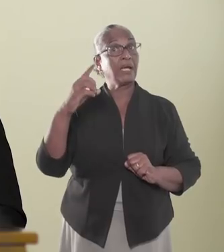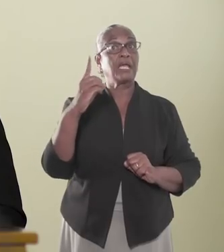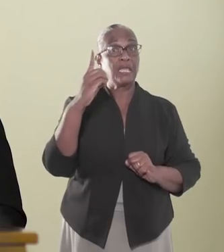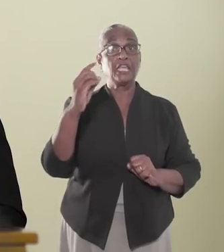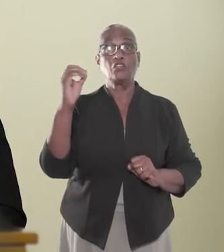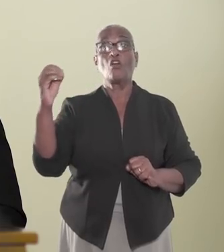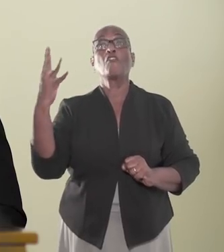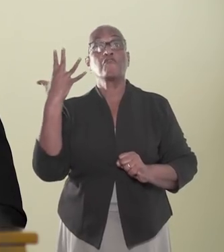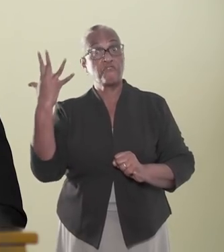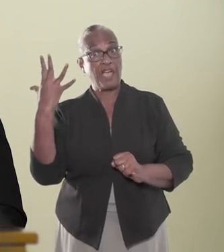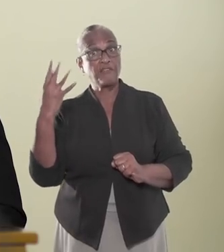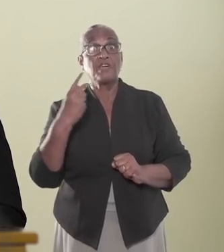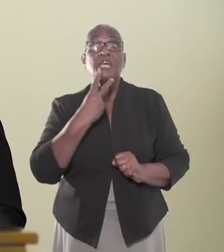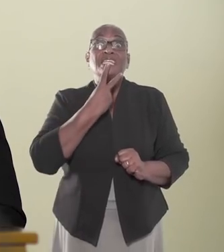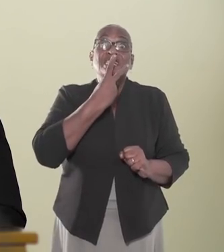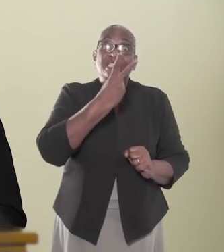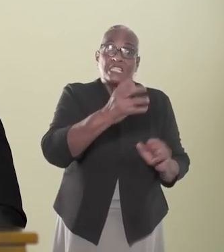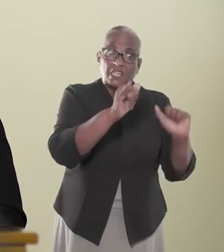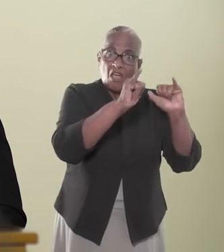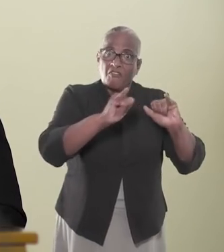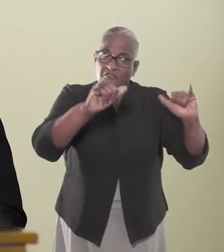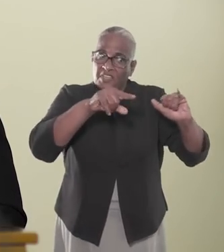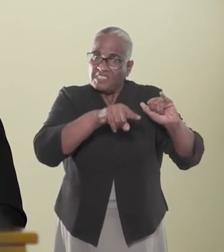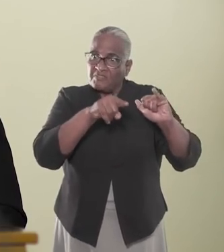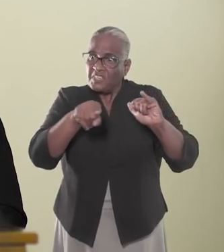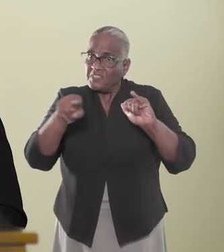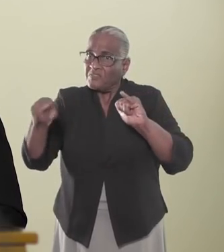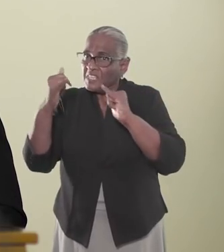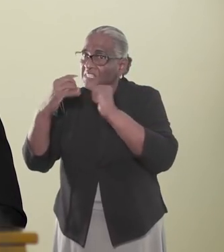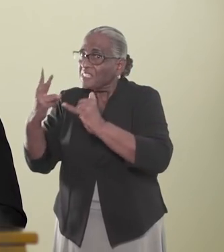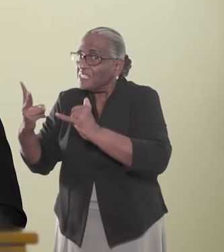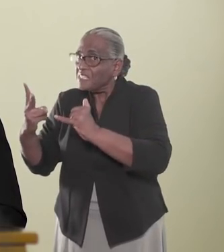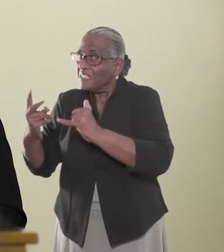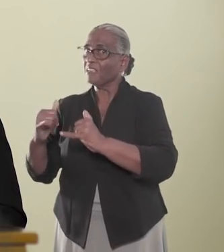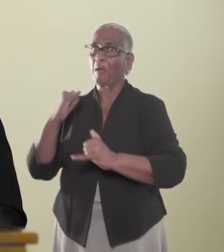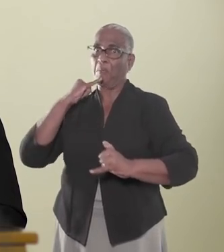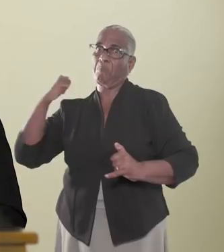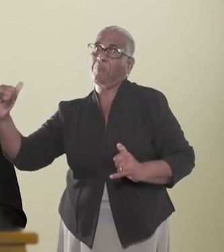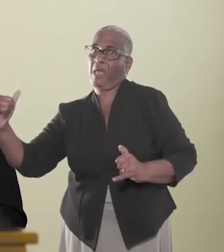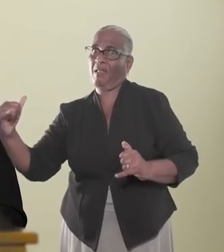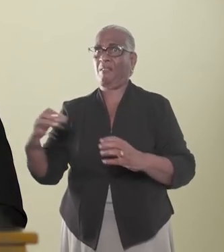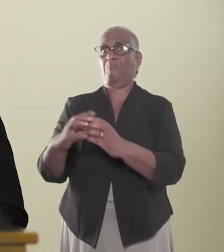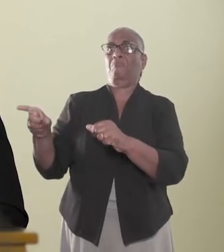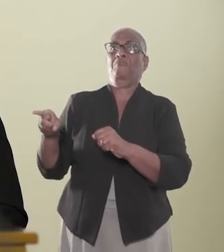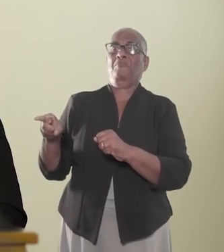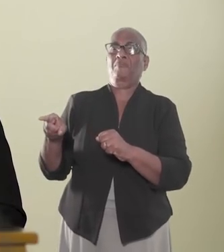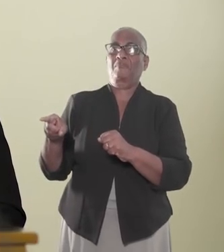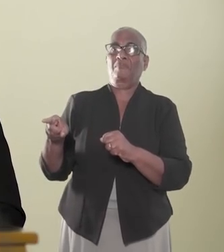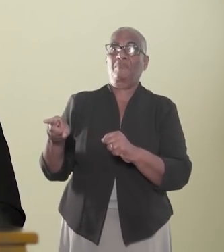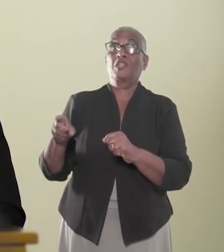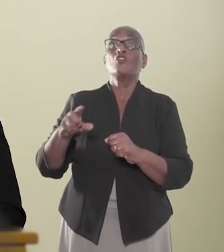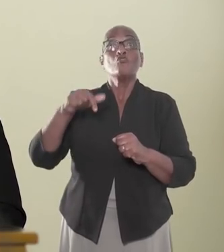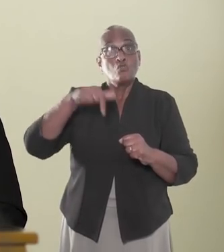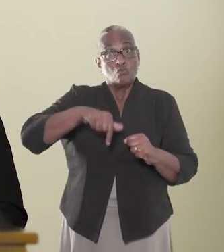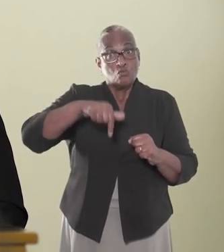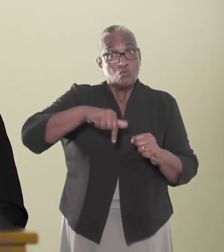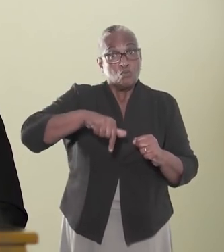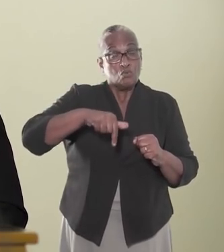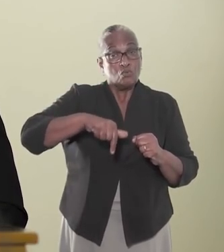105 om eventuele illegale feestjes te rapporteren aan de daartoe bevoegde autoriteiten.